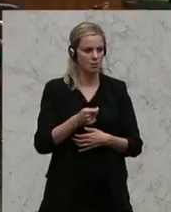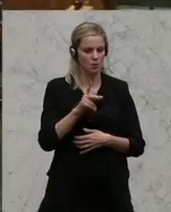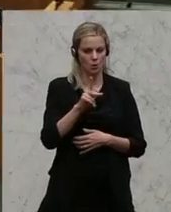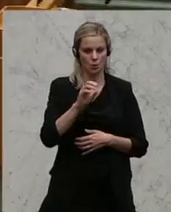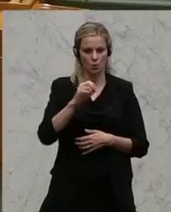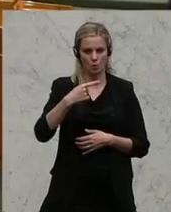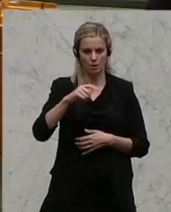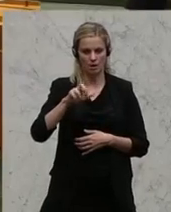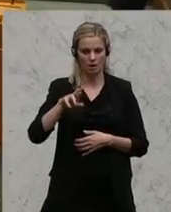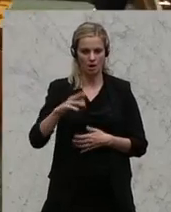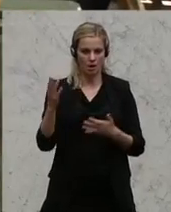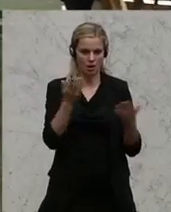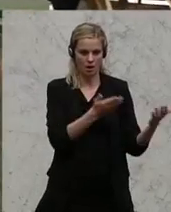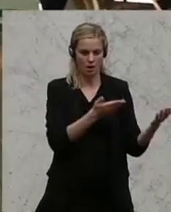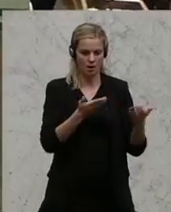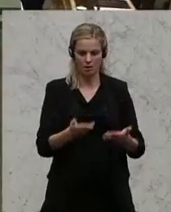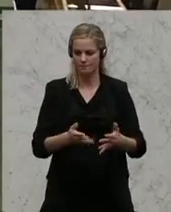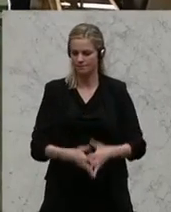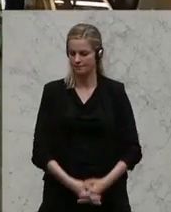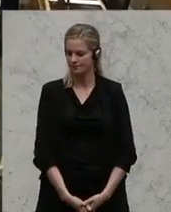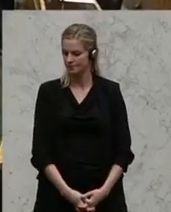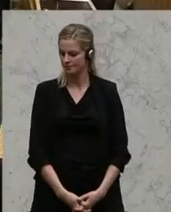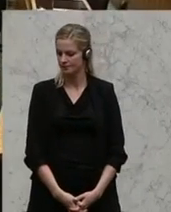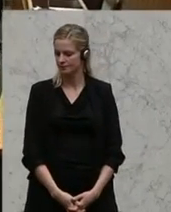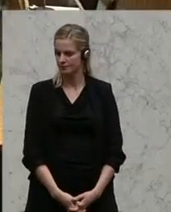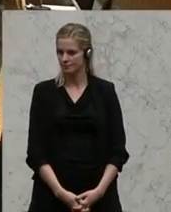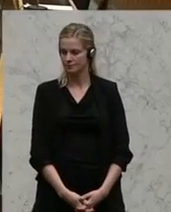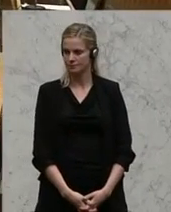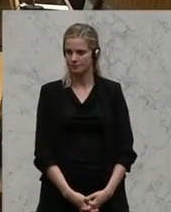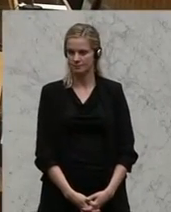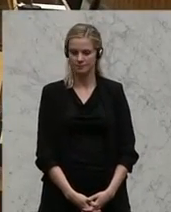Als nächster Redner am Wort, Werner Kogler, Finanzsprecher der Grünen.